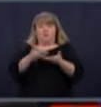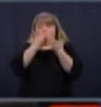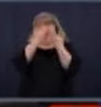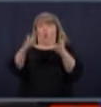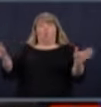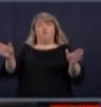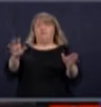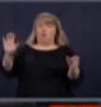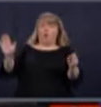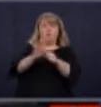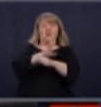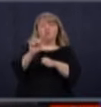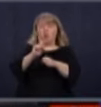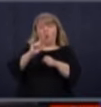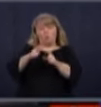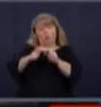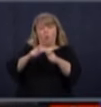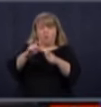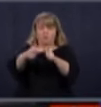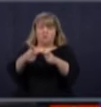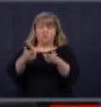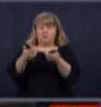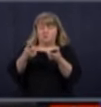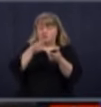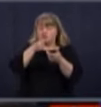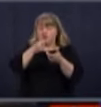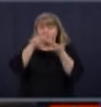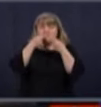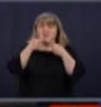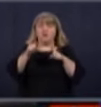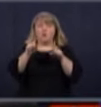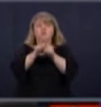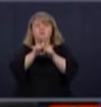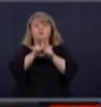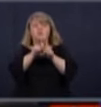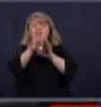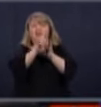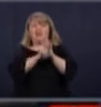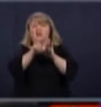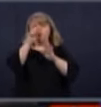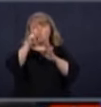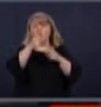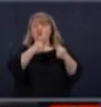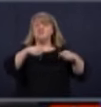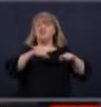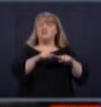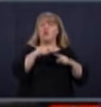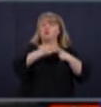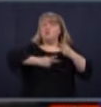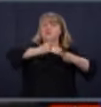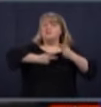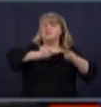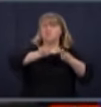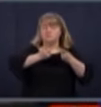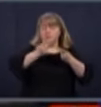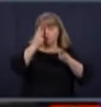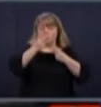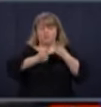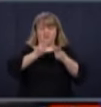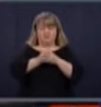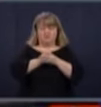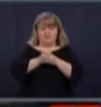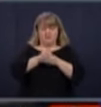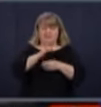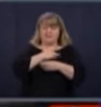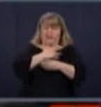annoncer des consignes pour le secteur du tourisme. Parce que je continue à espérer qu'au moins pour une partie de la saison de